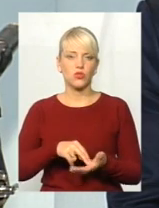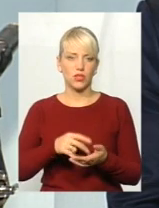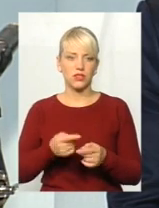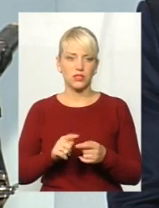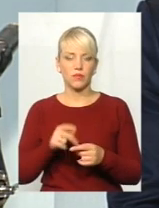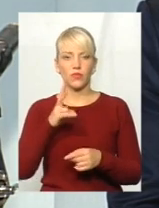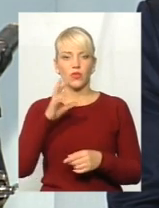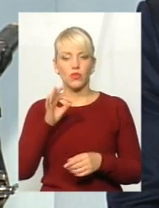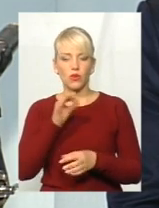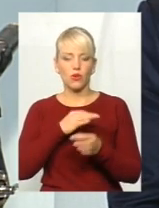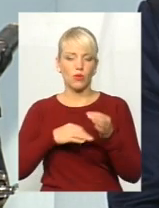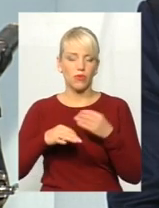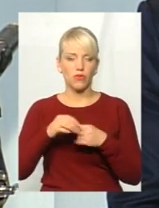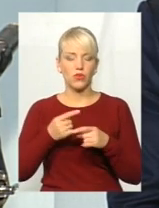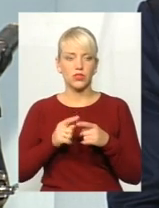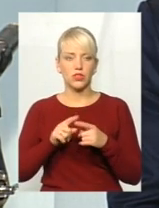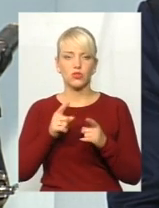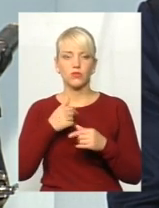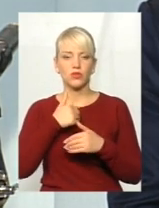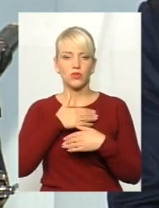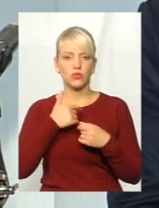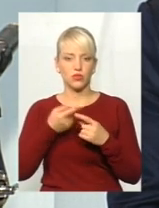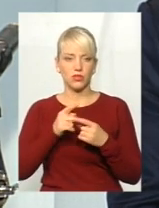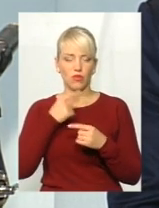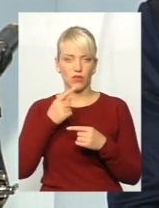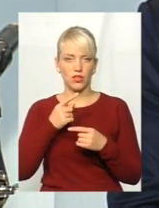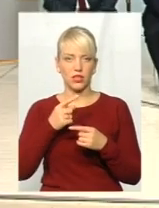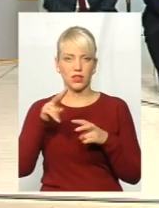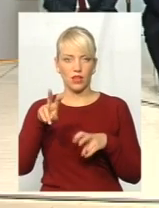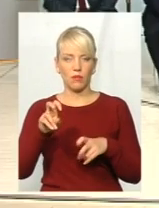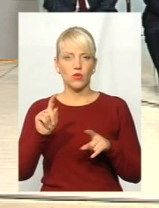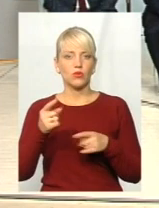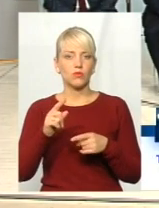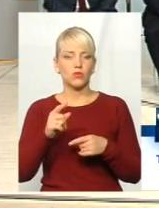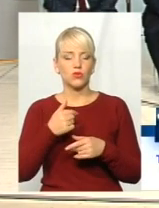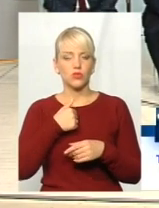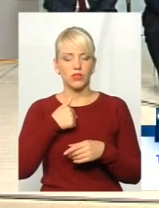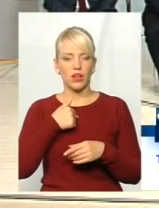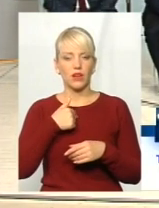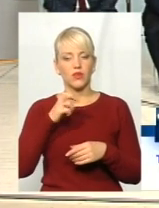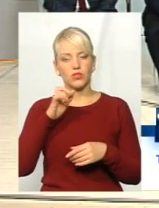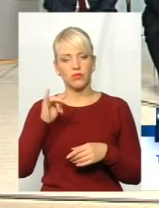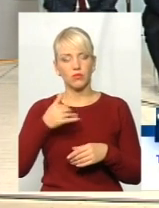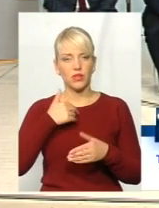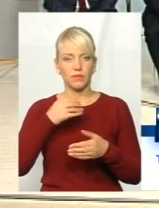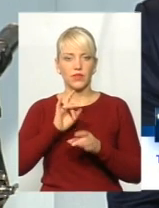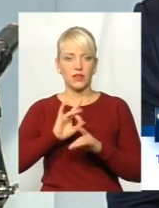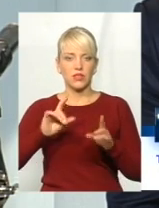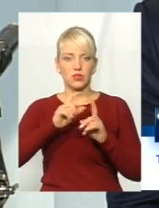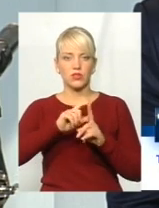Але обговорюючи це, я чому сказав, що не хочу це говорити? Знаєте, я тут хотів би навести слова